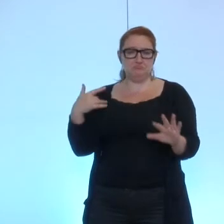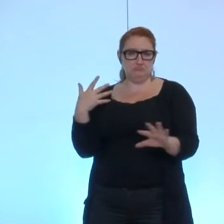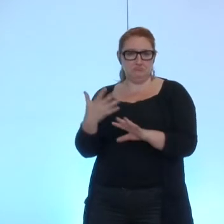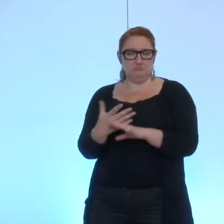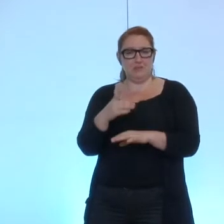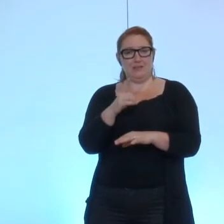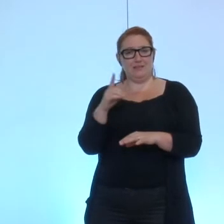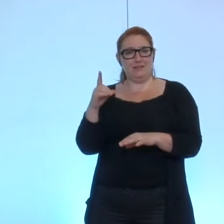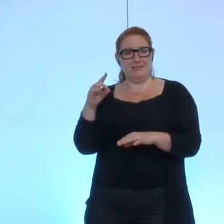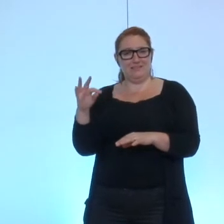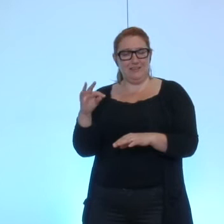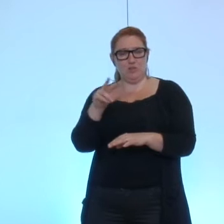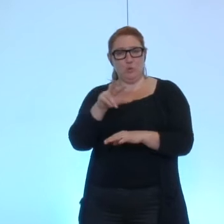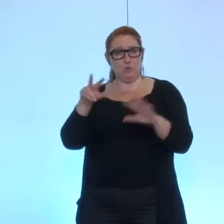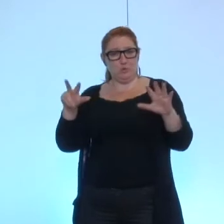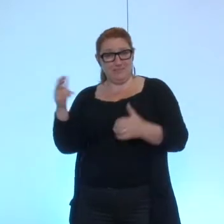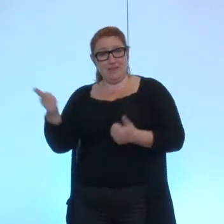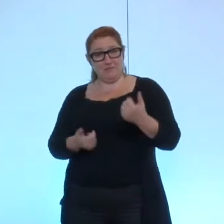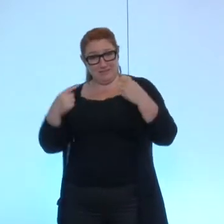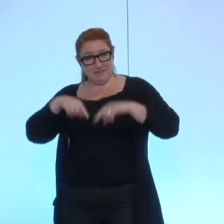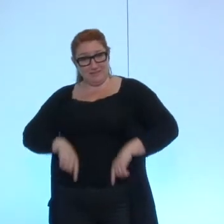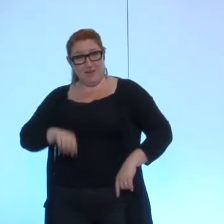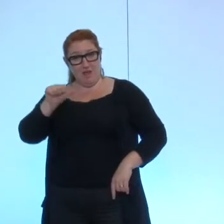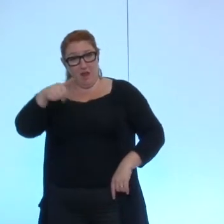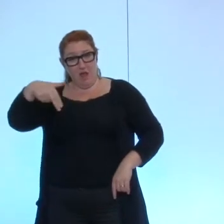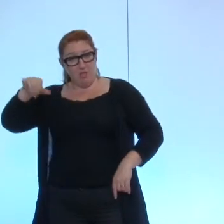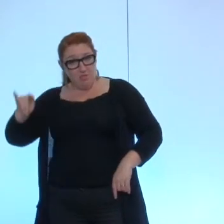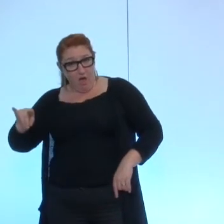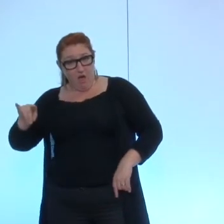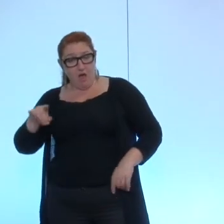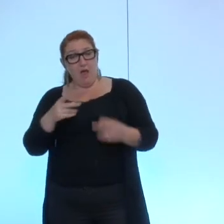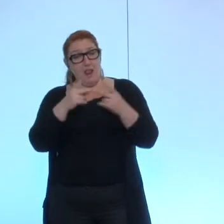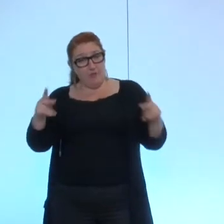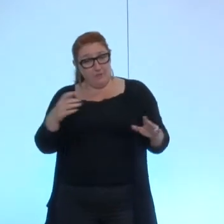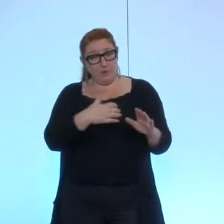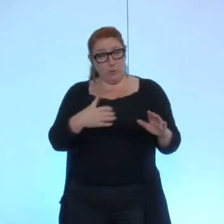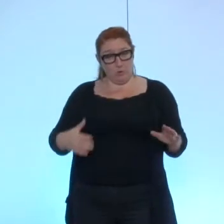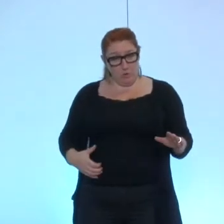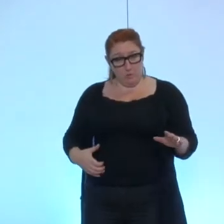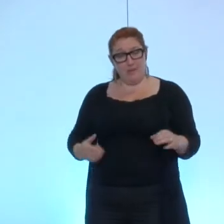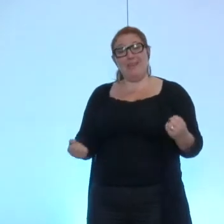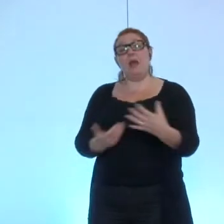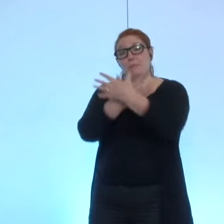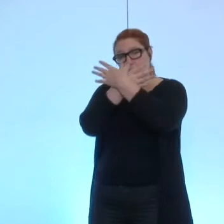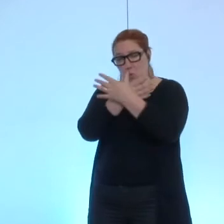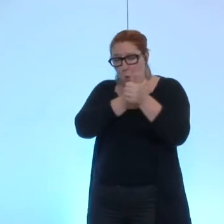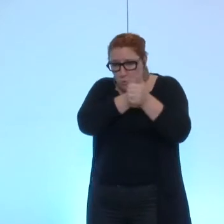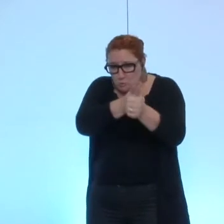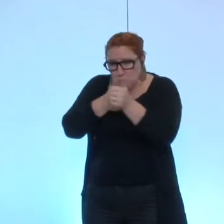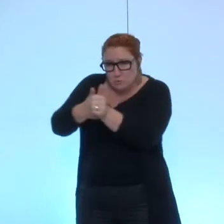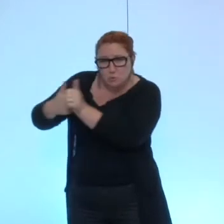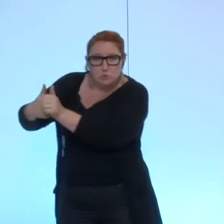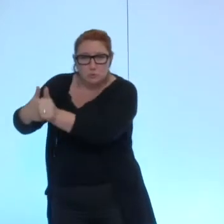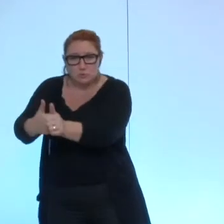la DDT 38 donc service de l'Etat par l'ANA par la ville de Grenoble et la métro et donc je peux vous dire pour avoir été